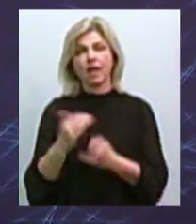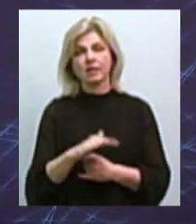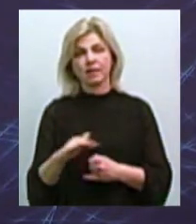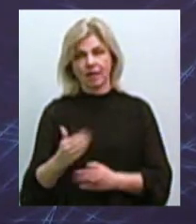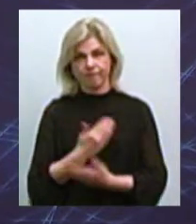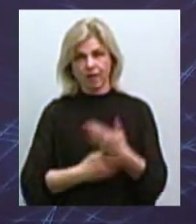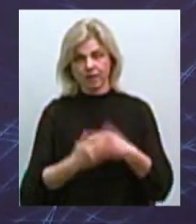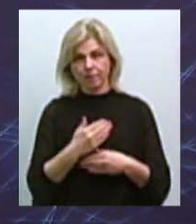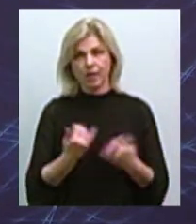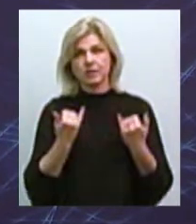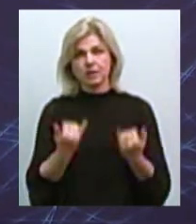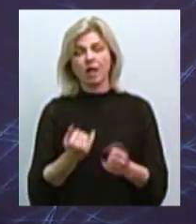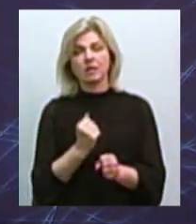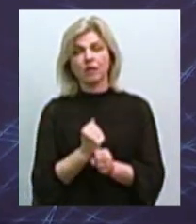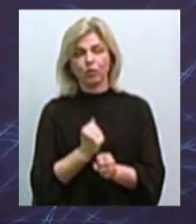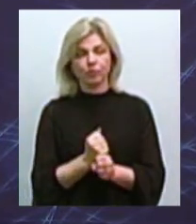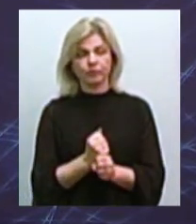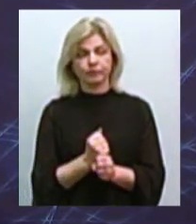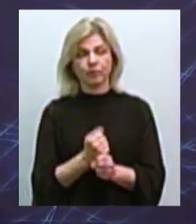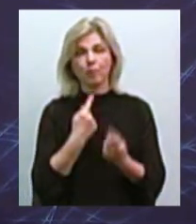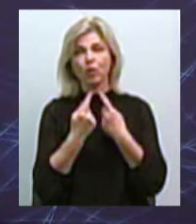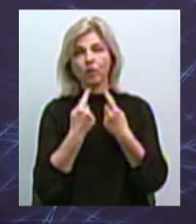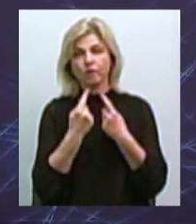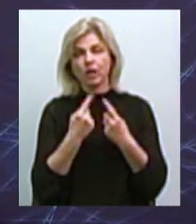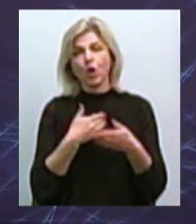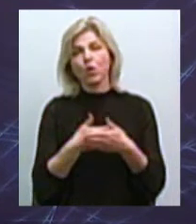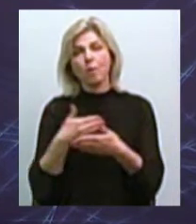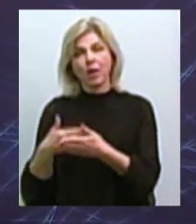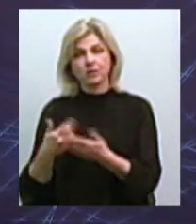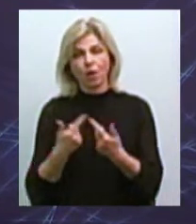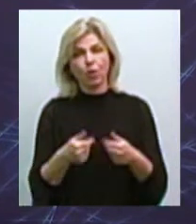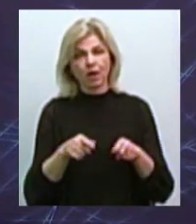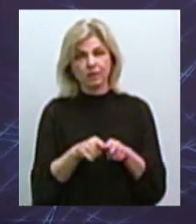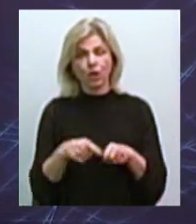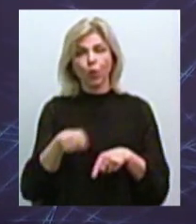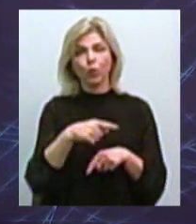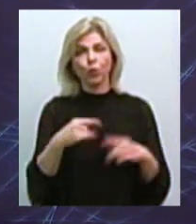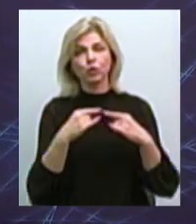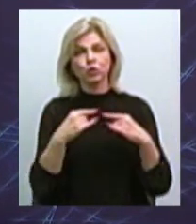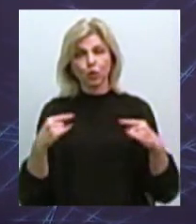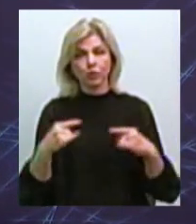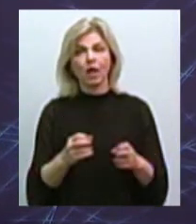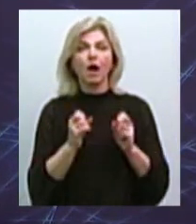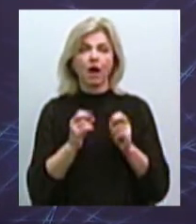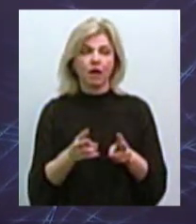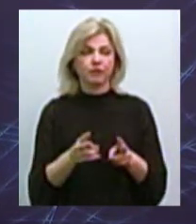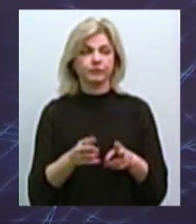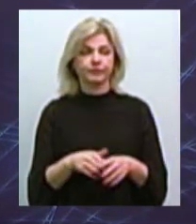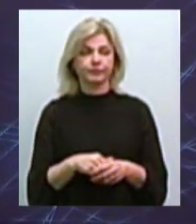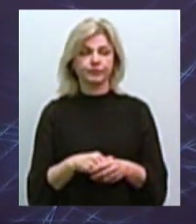проводимо переговори з громадськими організаціями, проводимо круглі столи, як більш